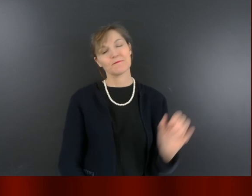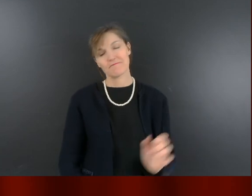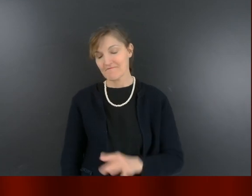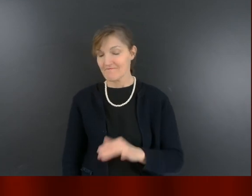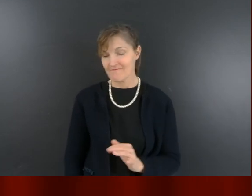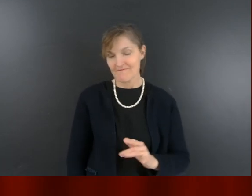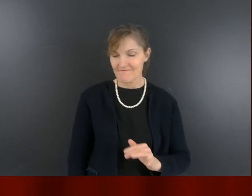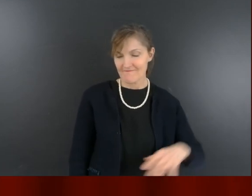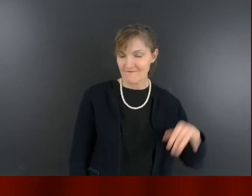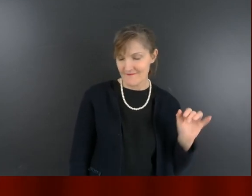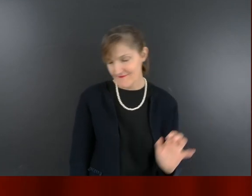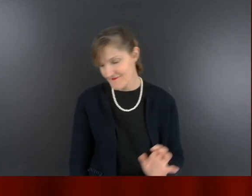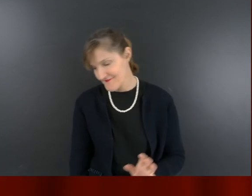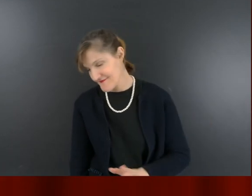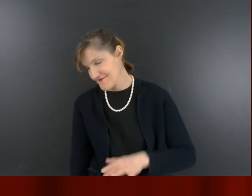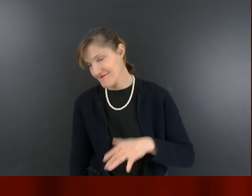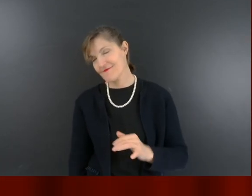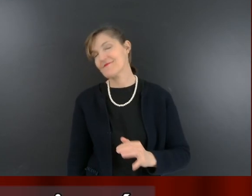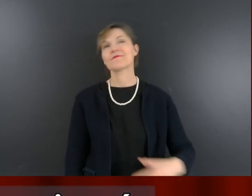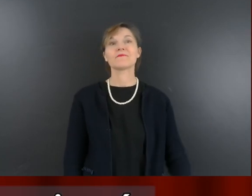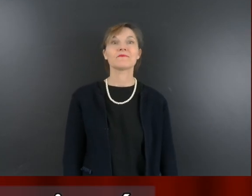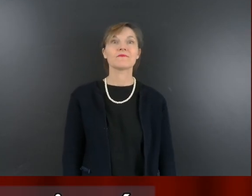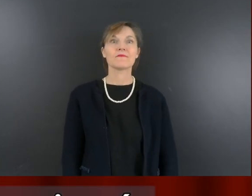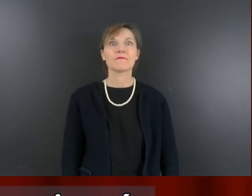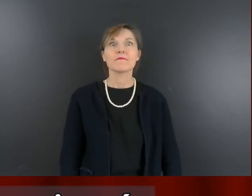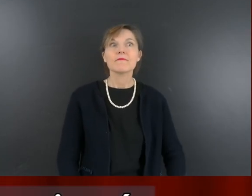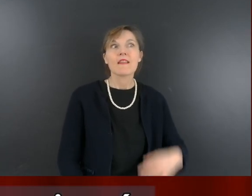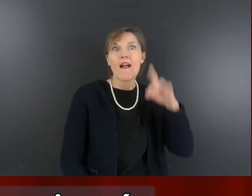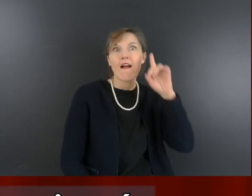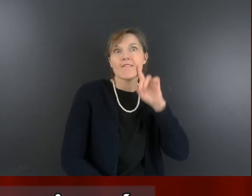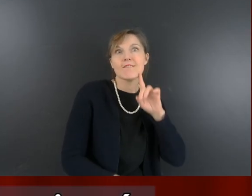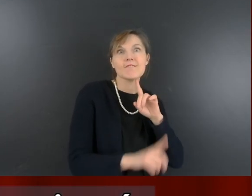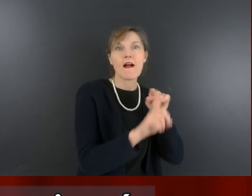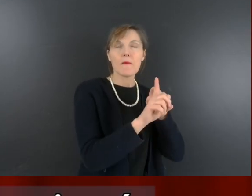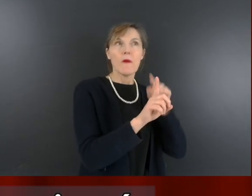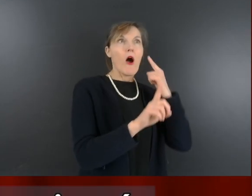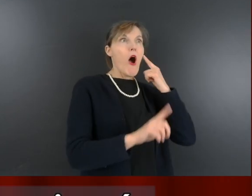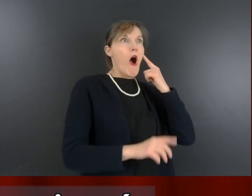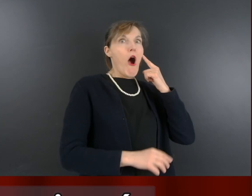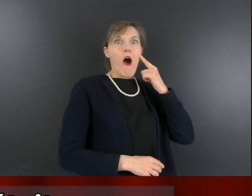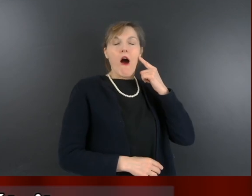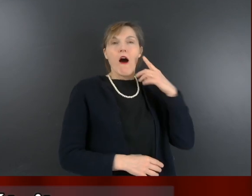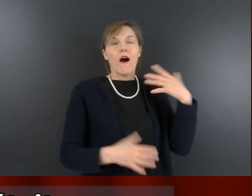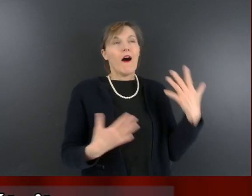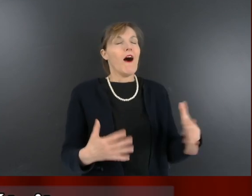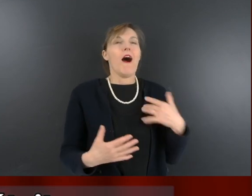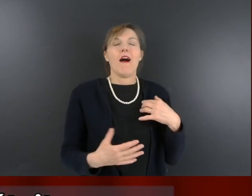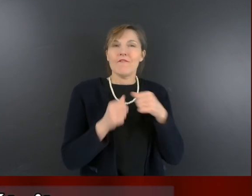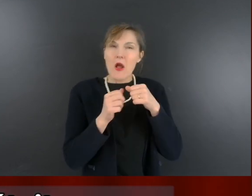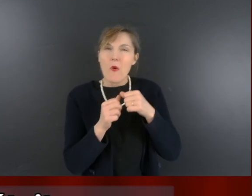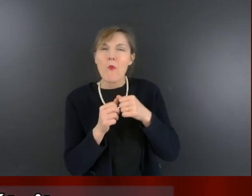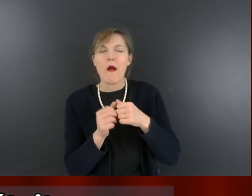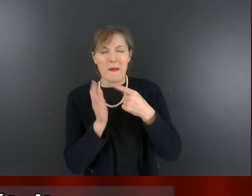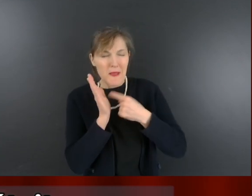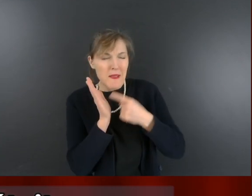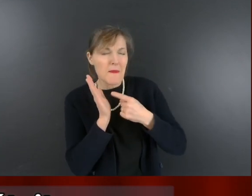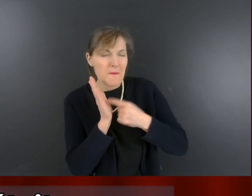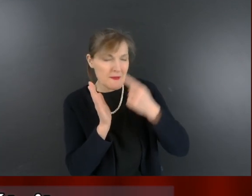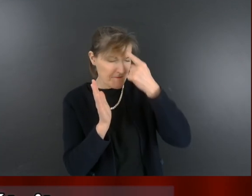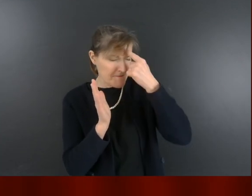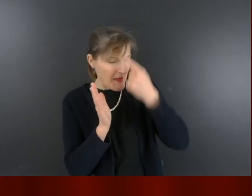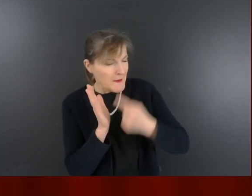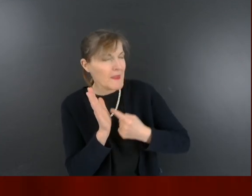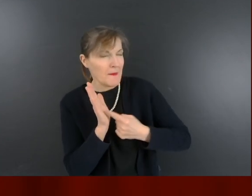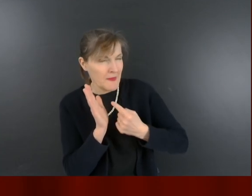» Elle fut si impressionnée par ce chant qu'elle sent répéter constamment les